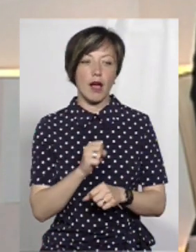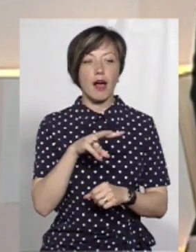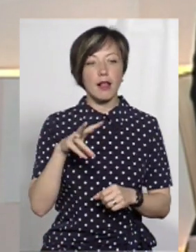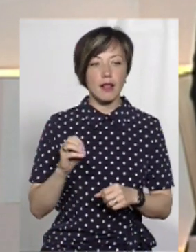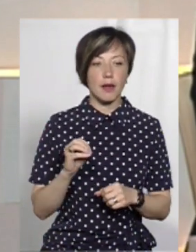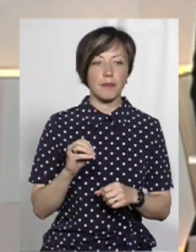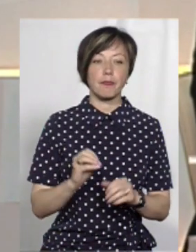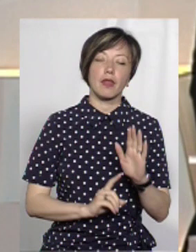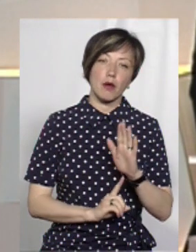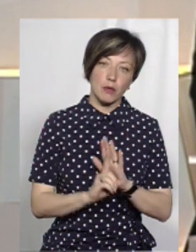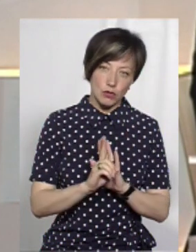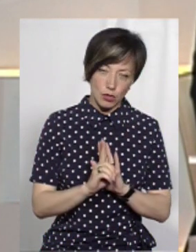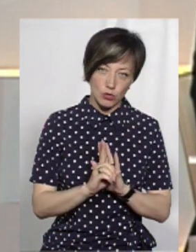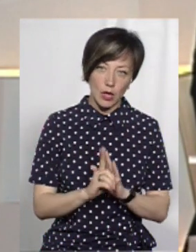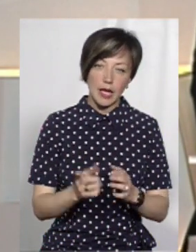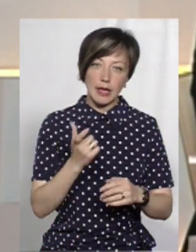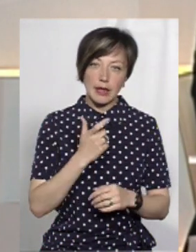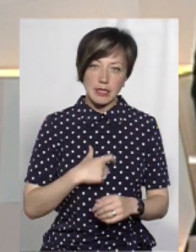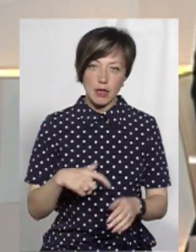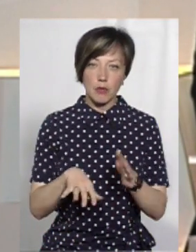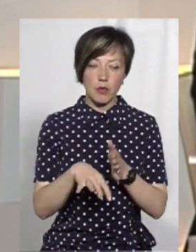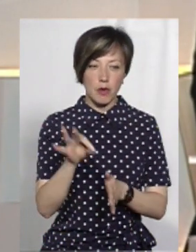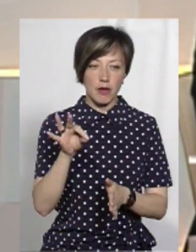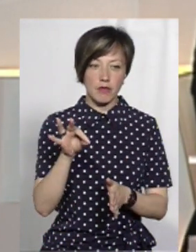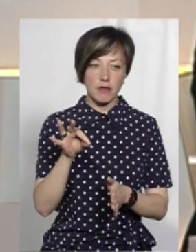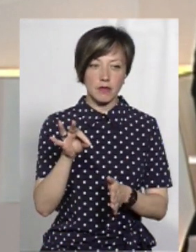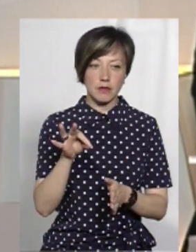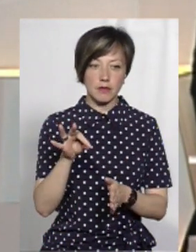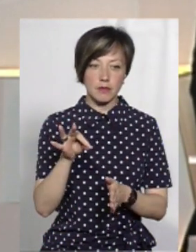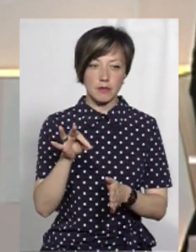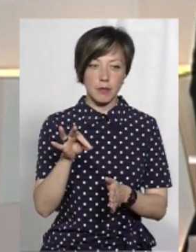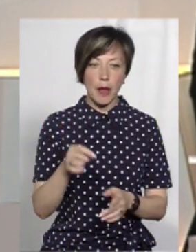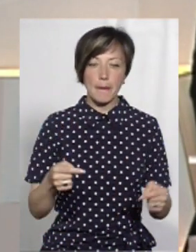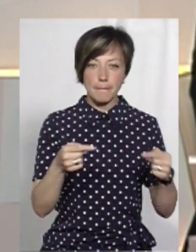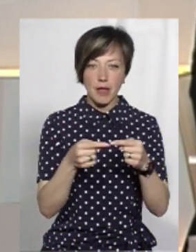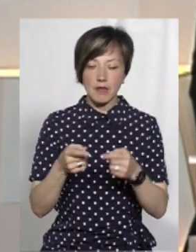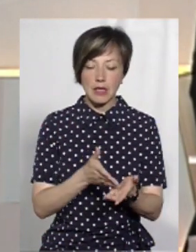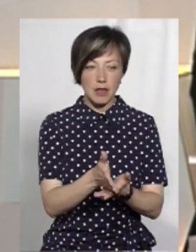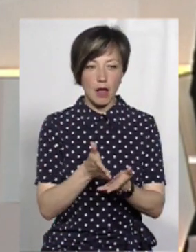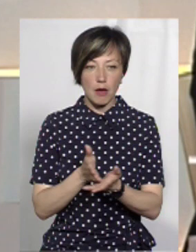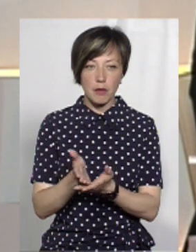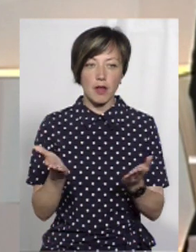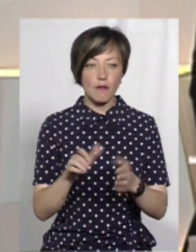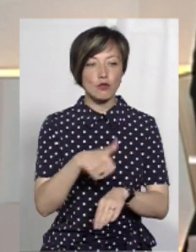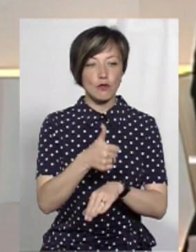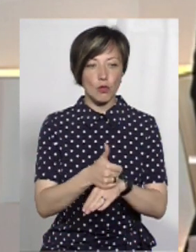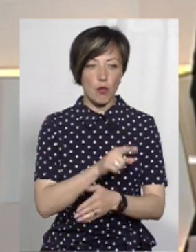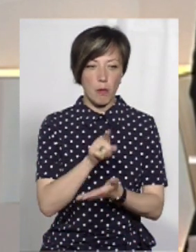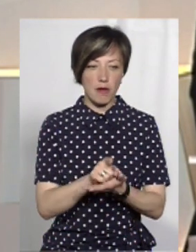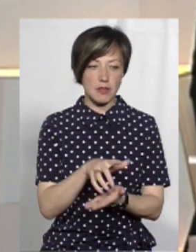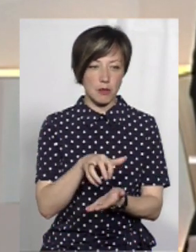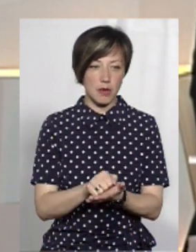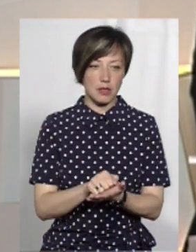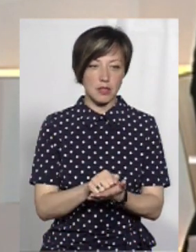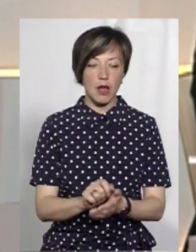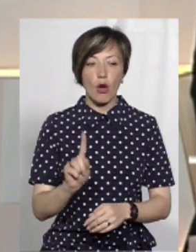Але на початку для себе обрав певні напрямки, якими в основному мав займатися.